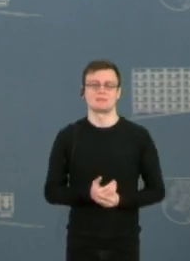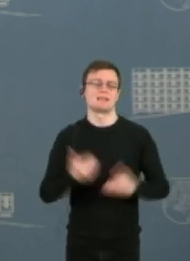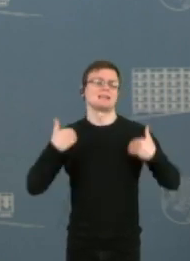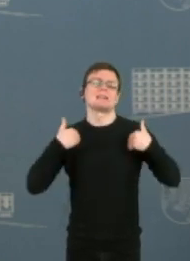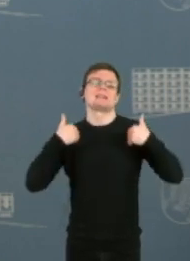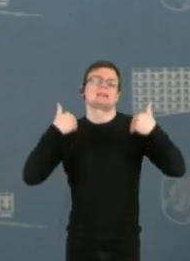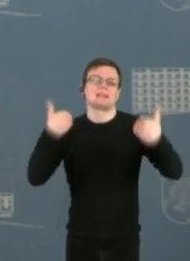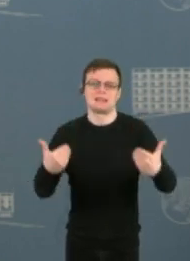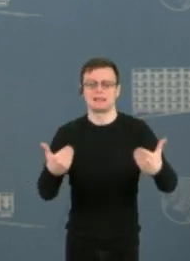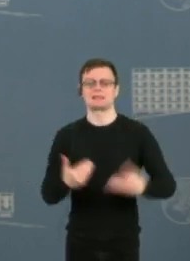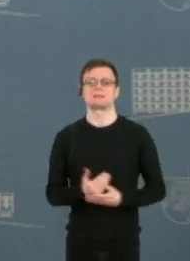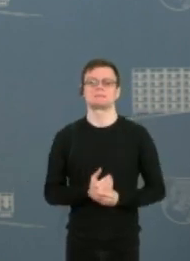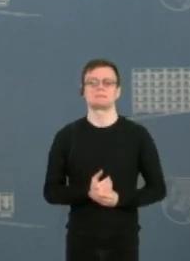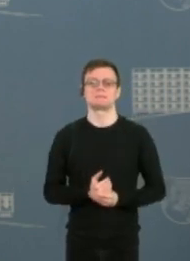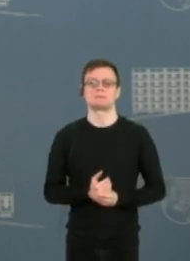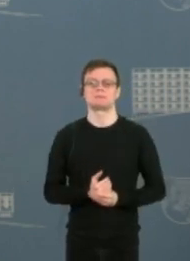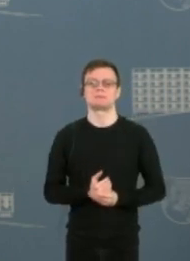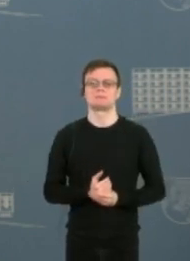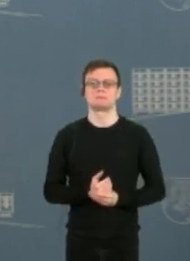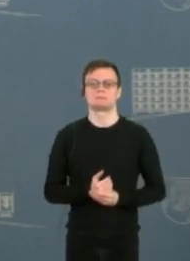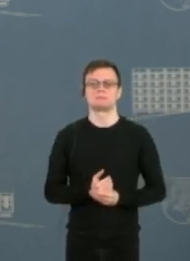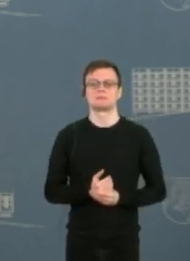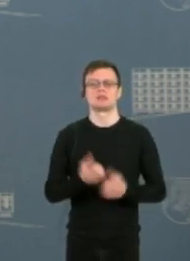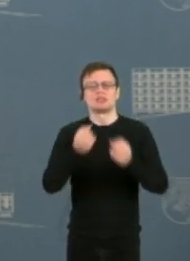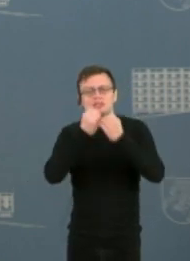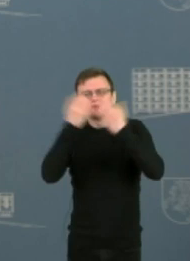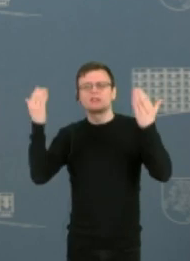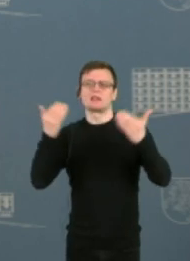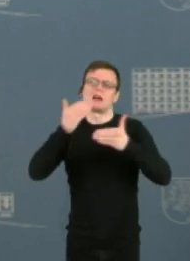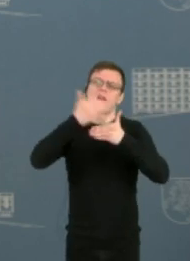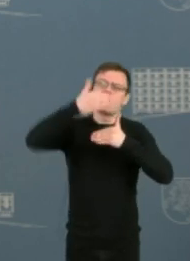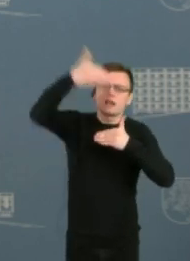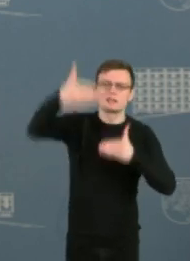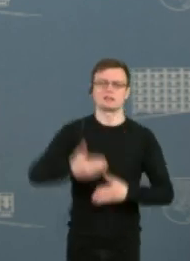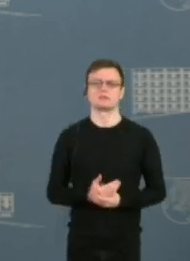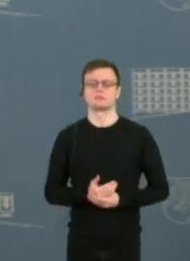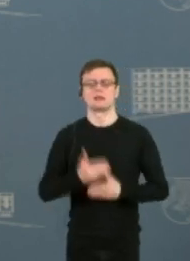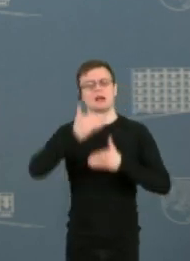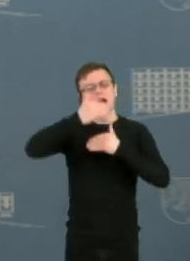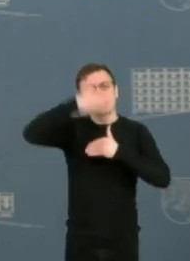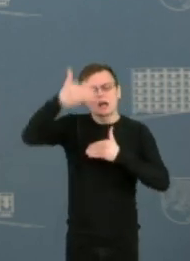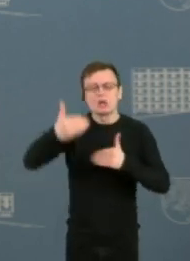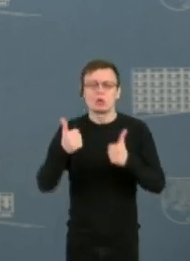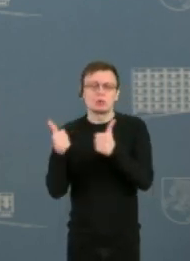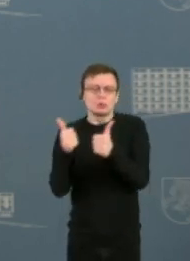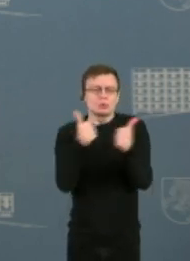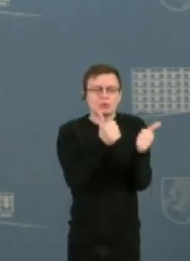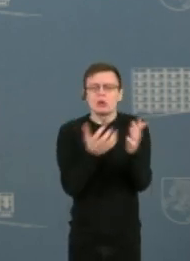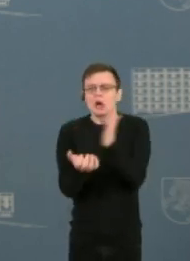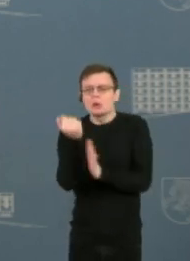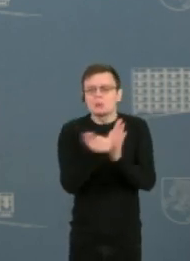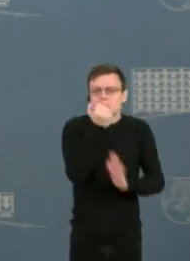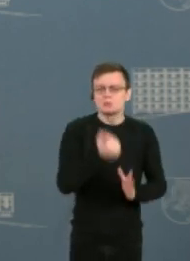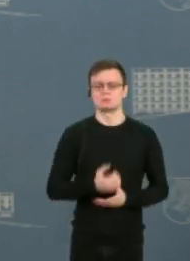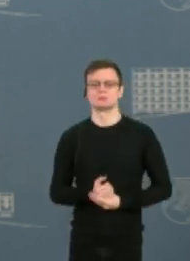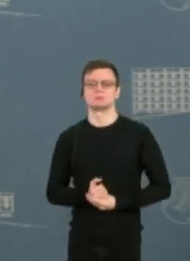palinkėti kuo šviesesnės ateities, kad ateityje jūs patirtumėt tik gerus dalykus,